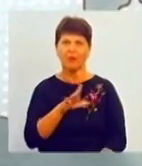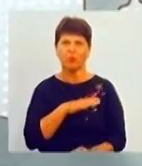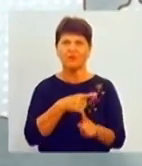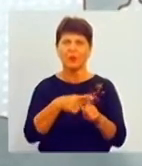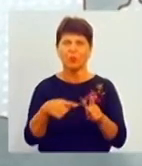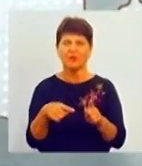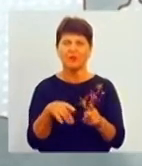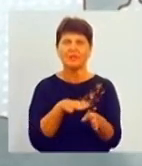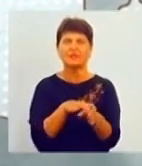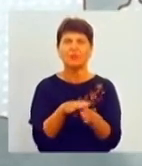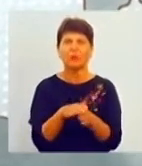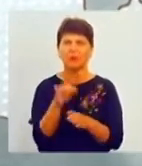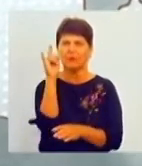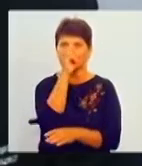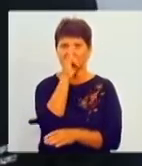заповнений маленькими дітьми.